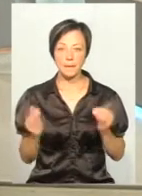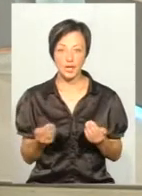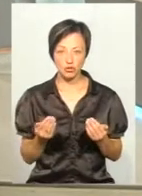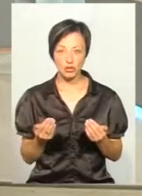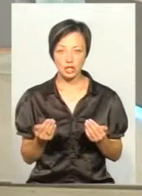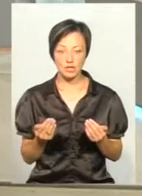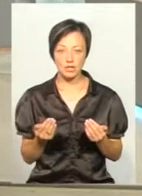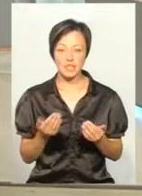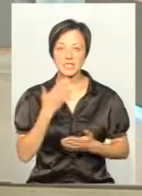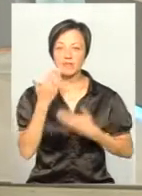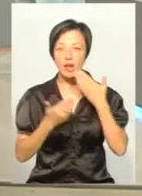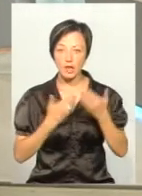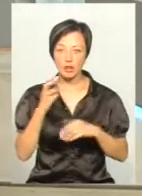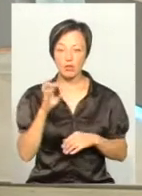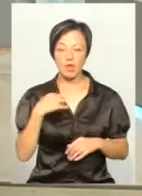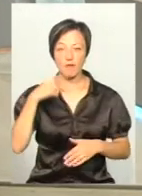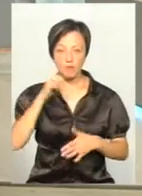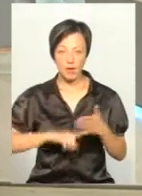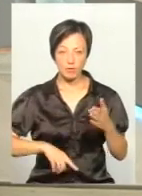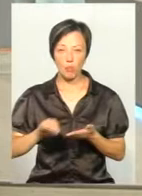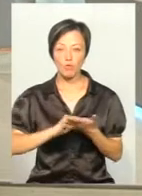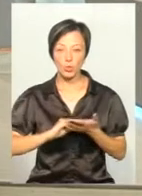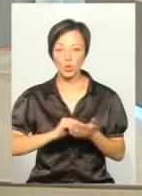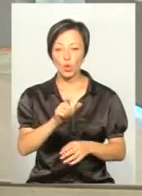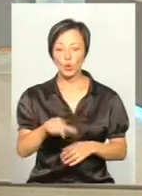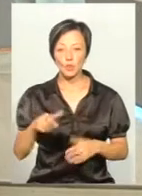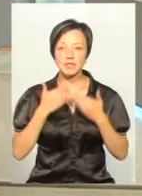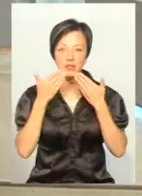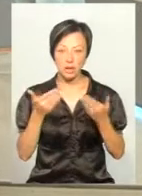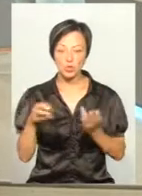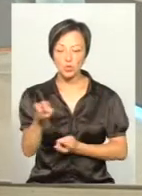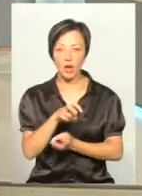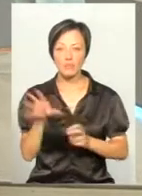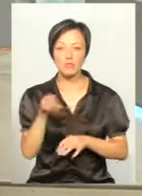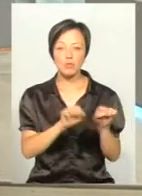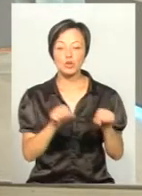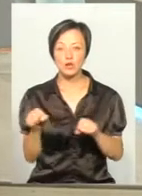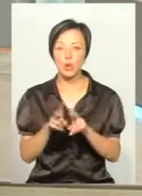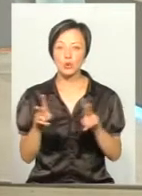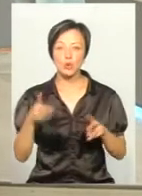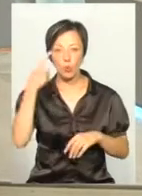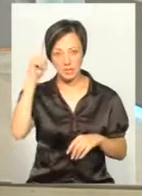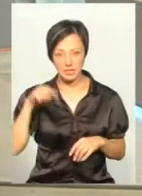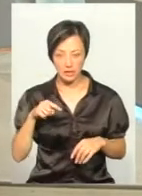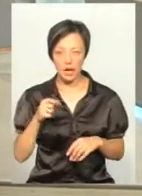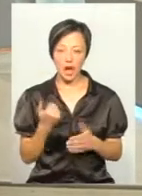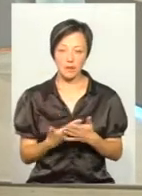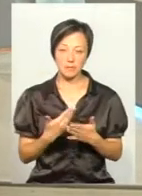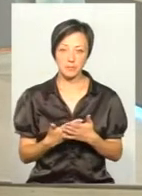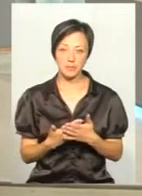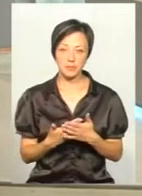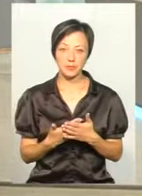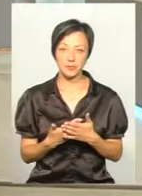тих самих звернень, тому що я впевнена, що повторно люди звертаються, тому що шукають всі можливості, хто обізнаний. А припустимо,